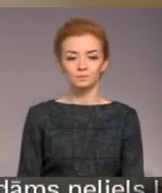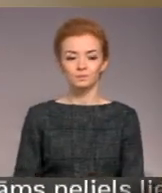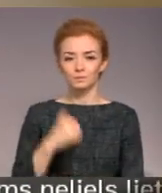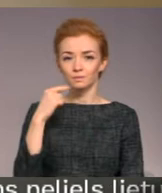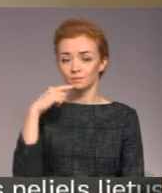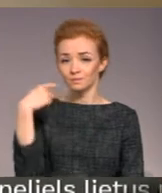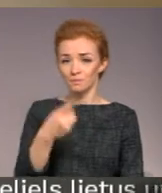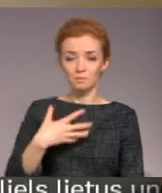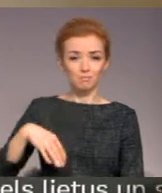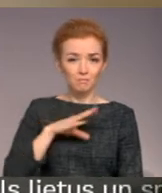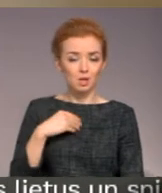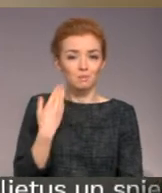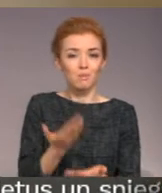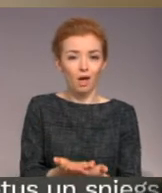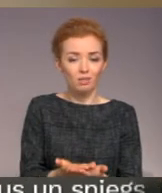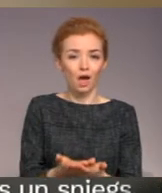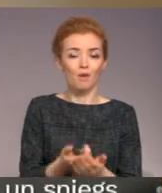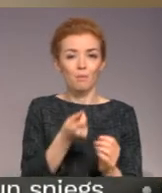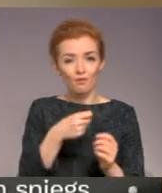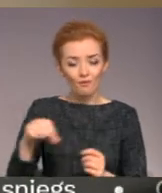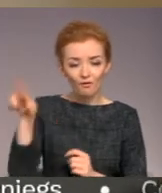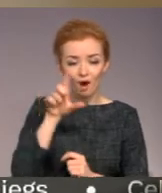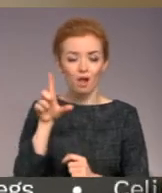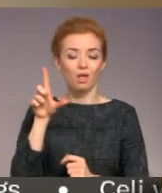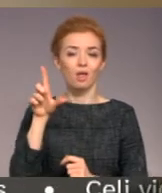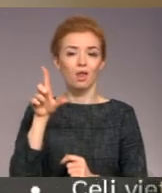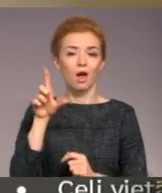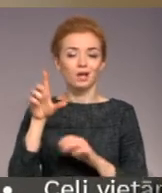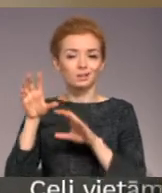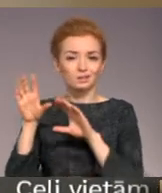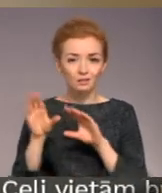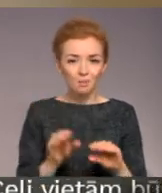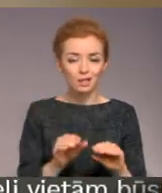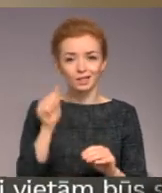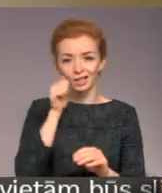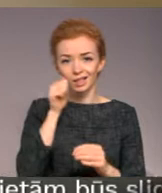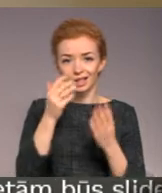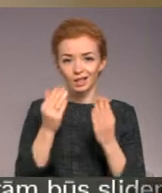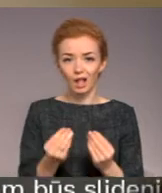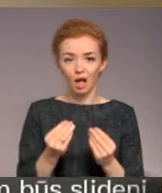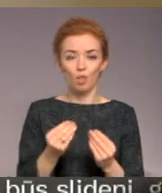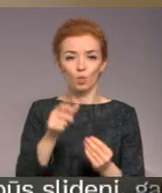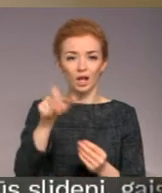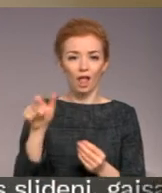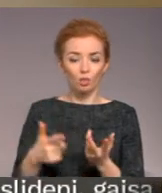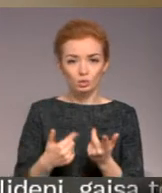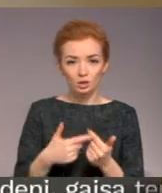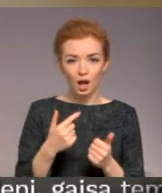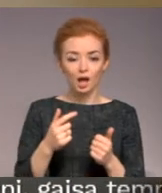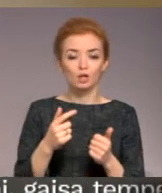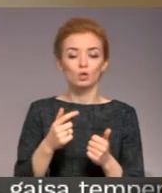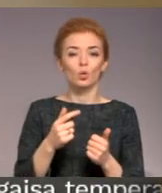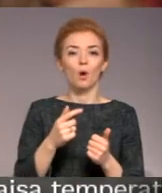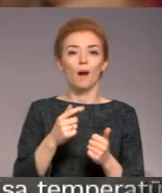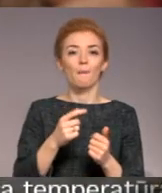piedāvājām vēl vairāk varbūt tās samazināt ikdienas klientu skaitu, palielinot atstarpstu